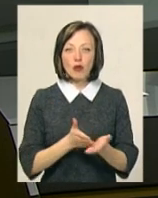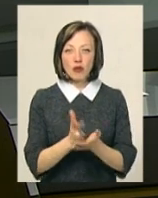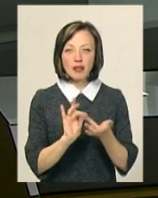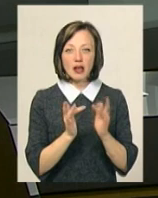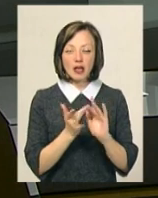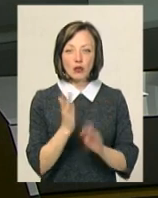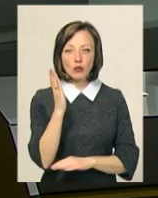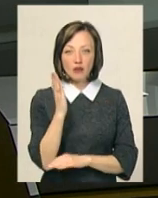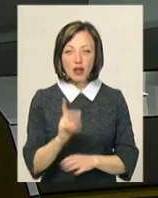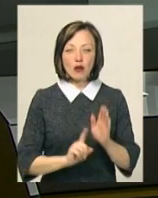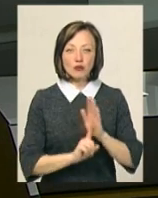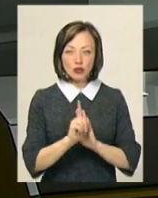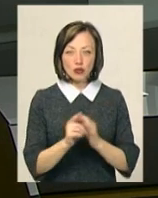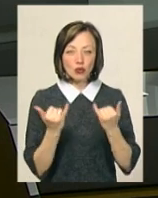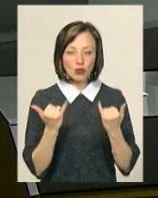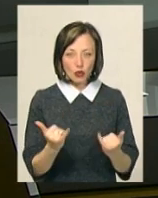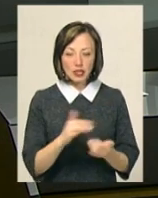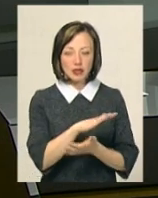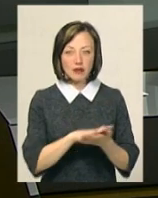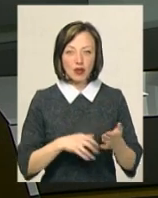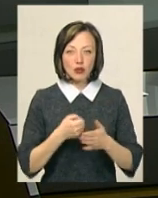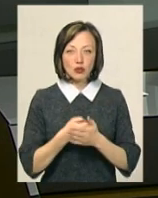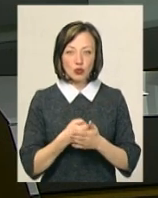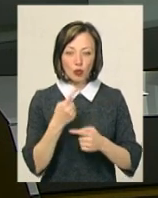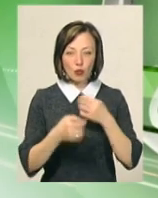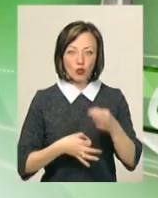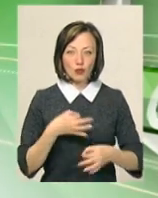інтернет-голосування. Воно розпочалося сьогодні та триватиме добу.